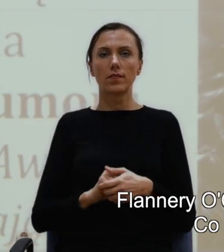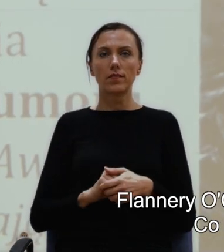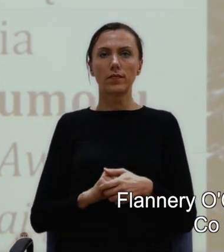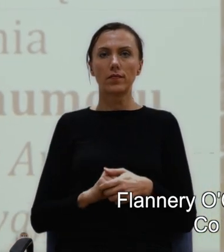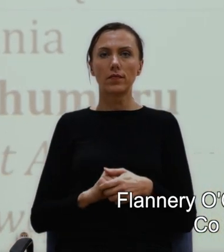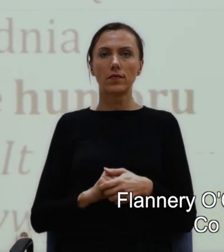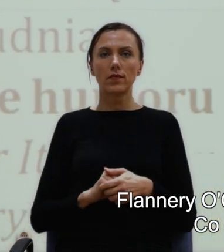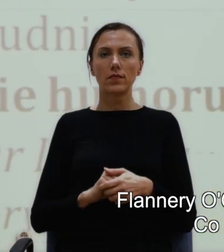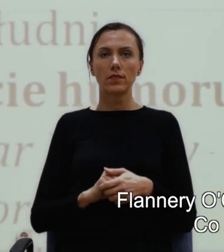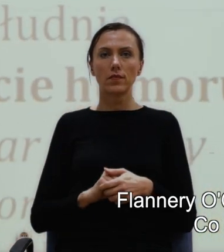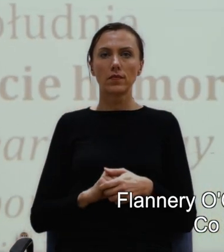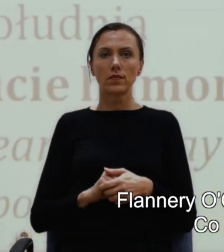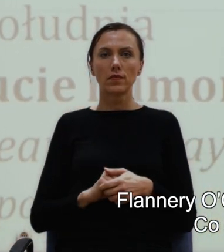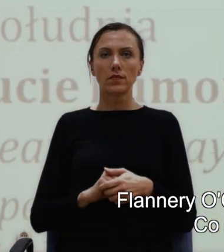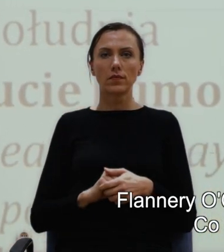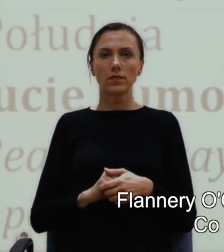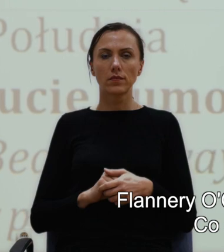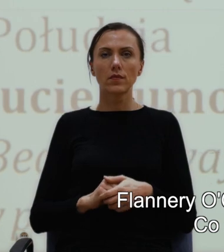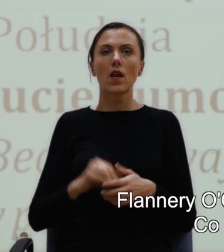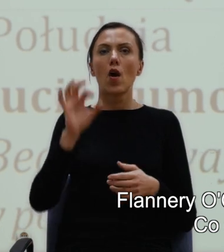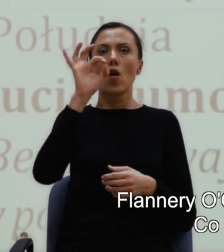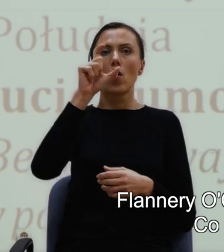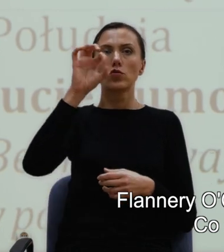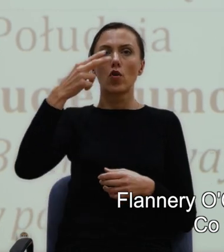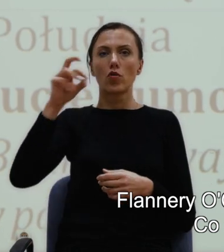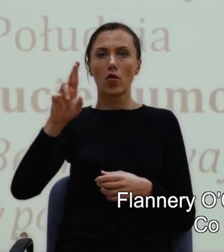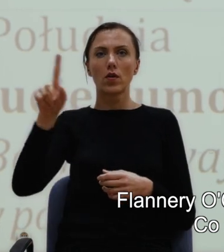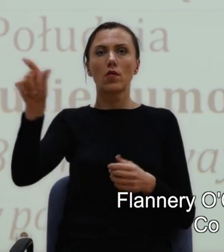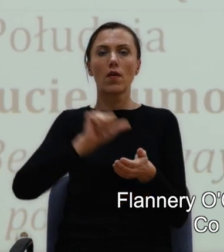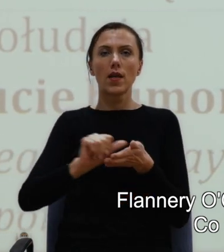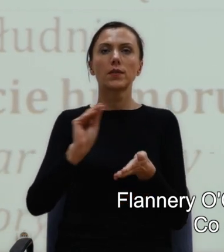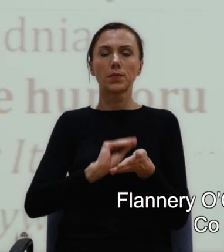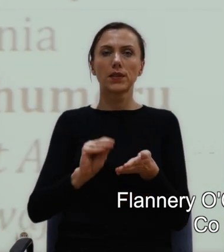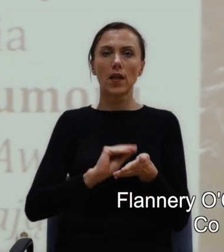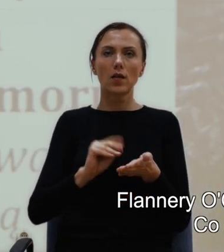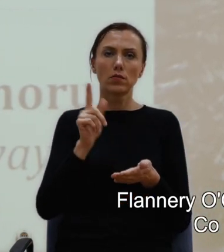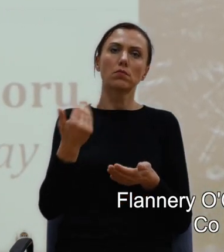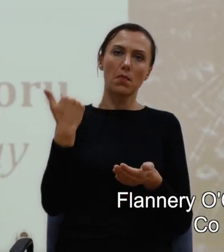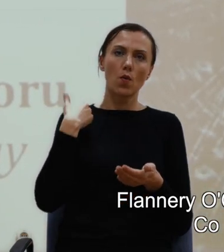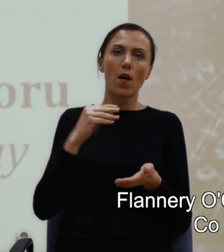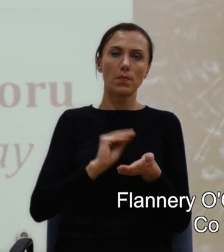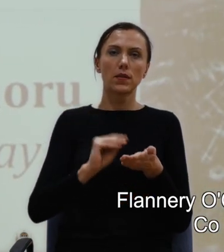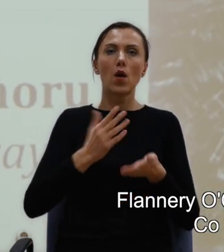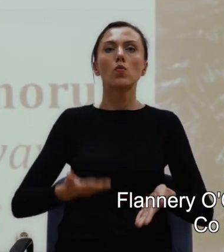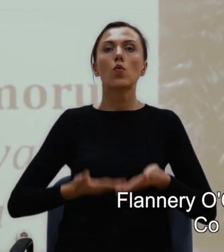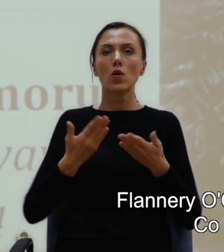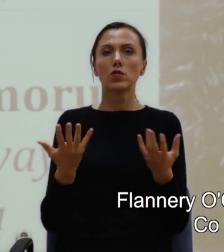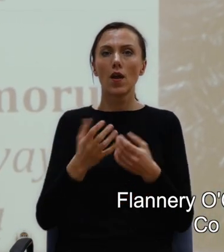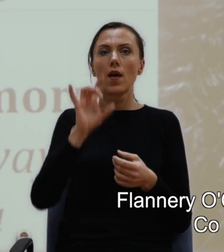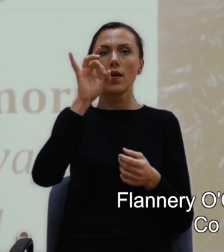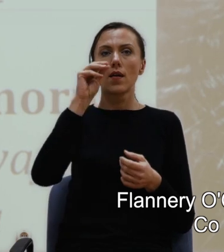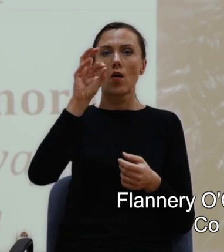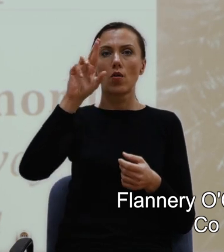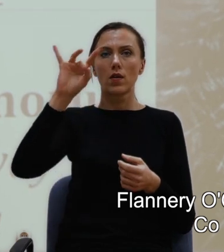Flannery O'Connor była pisarką urodzoną w Georgii. Co ciekawe była